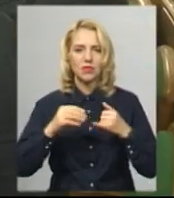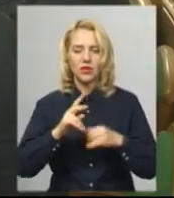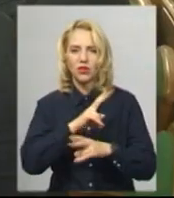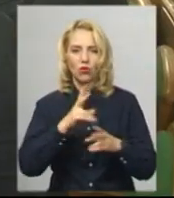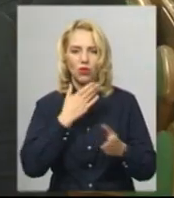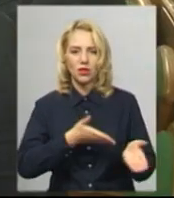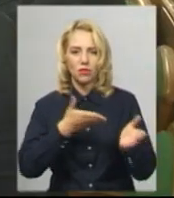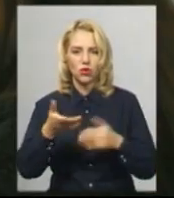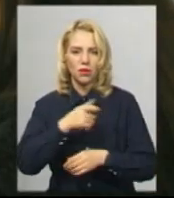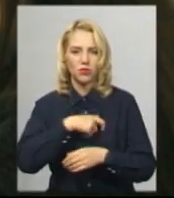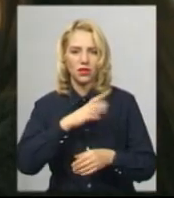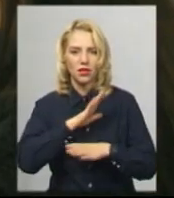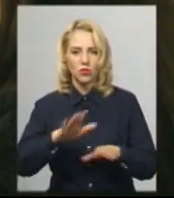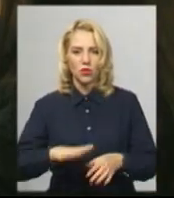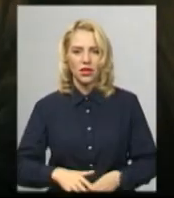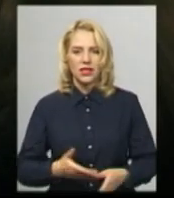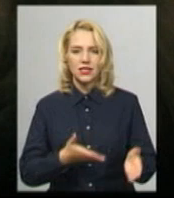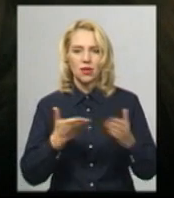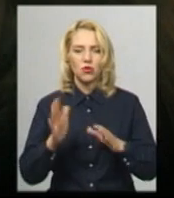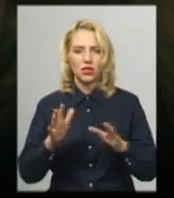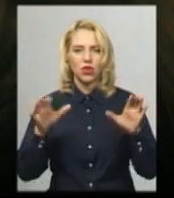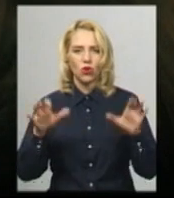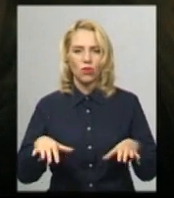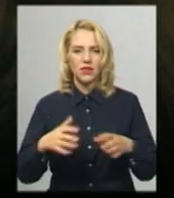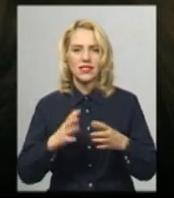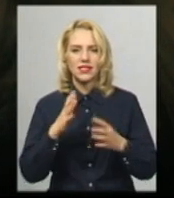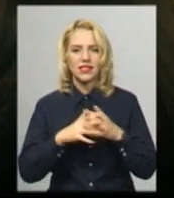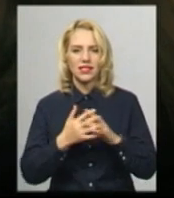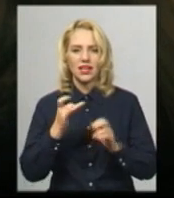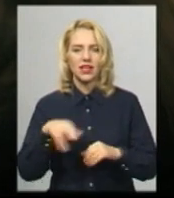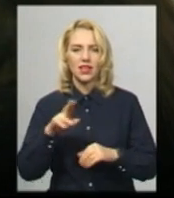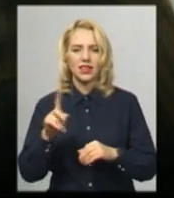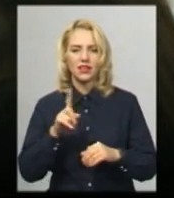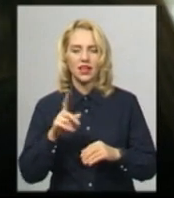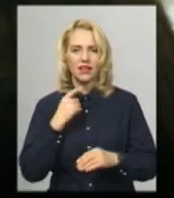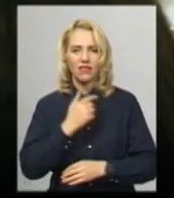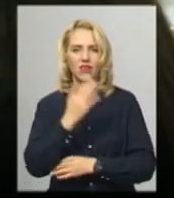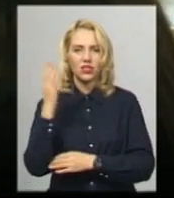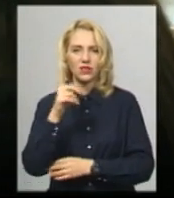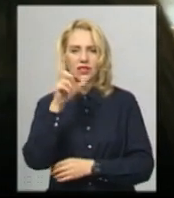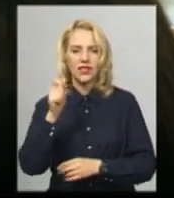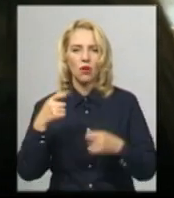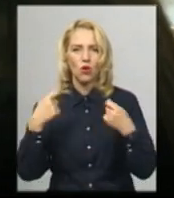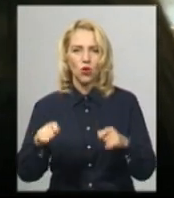присутніх в залі депутатів. Запросили тільки голів громадських сільських рад, які виснулися за продаж землі.